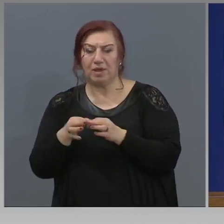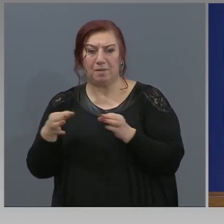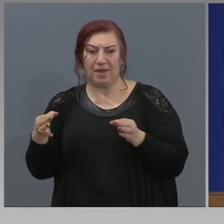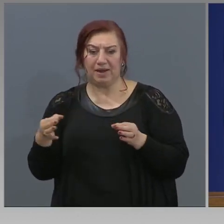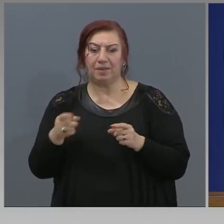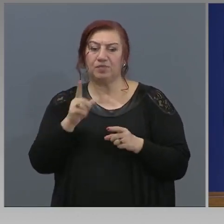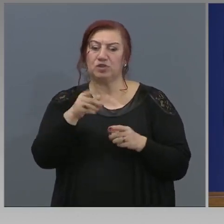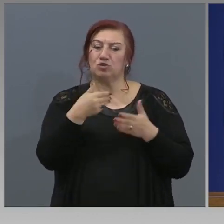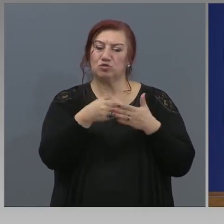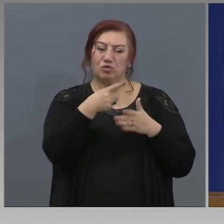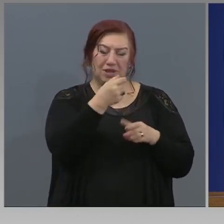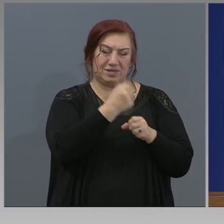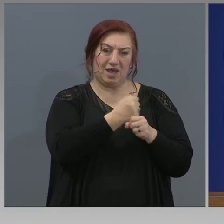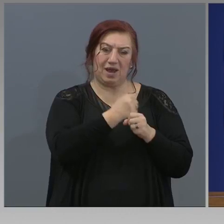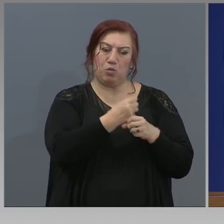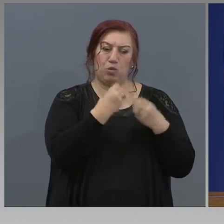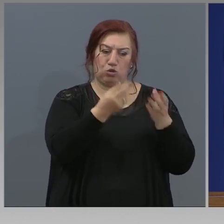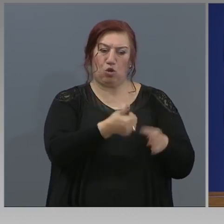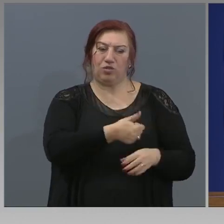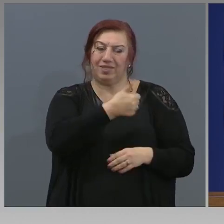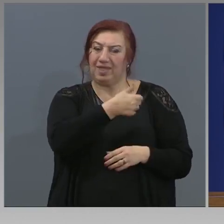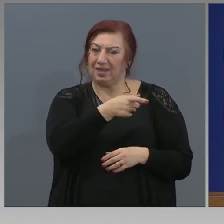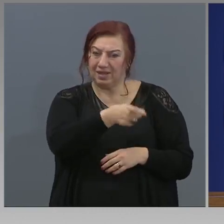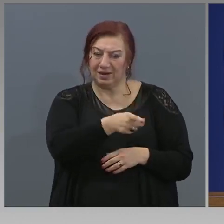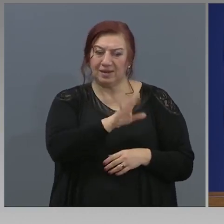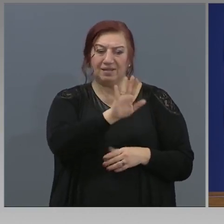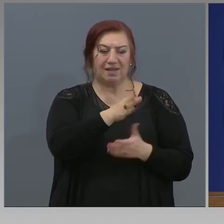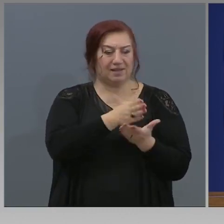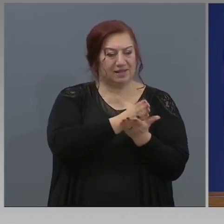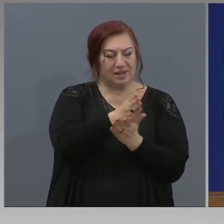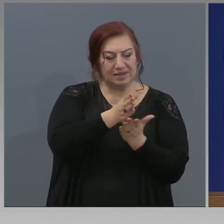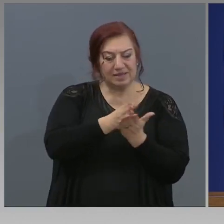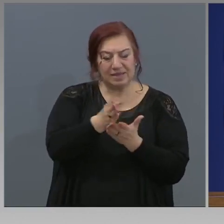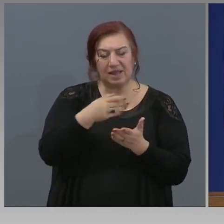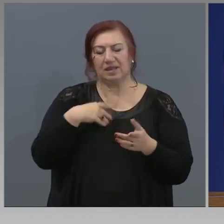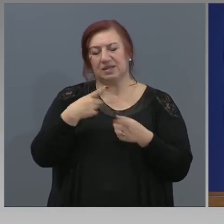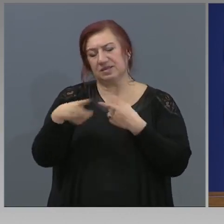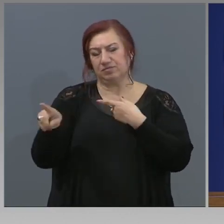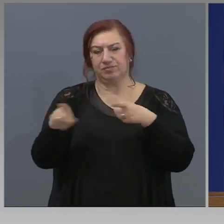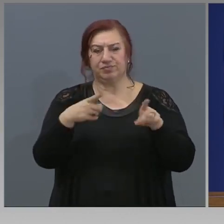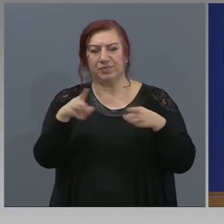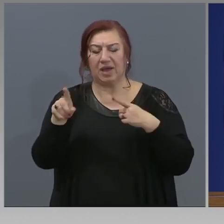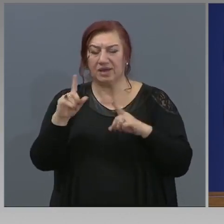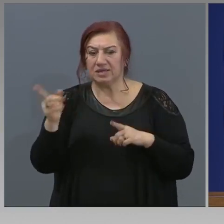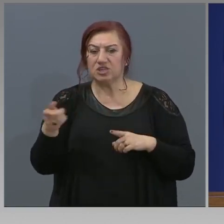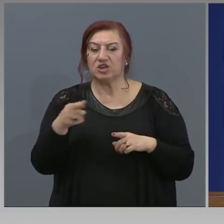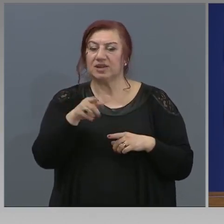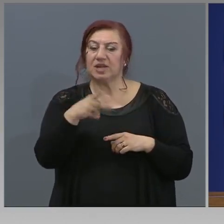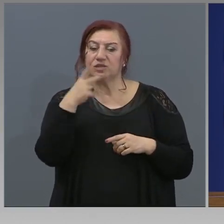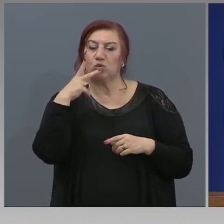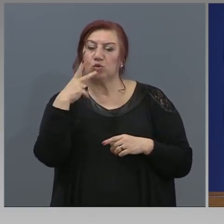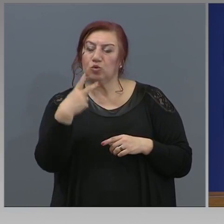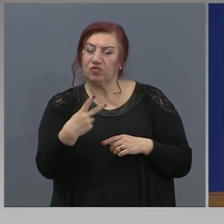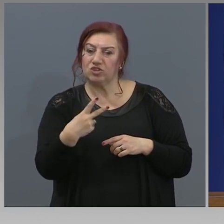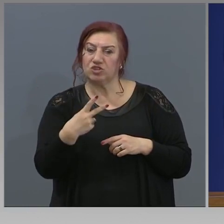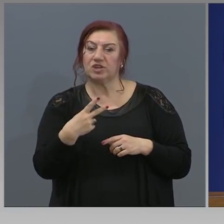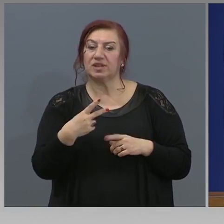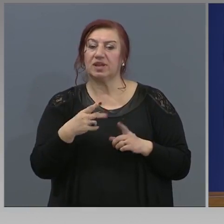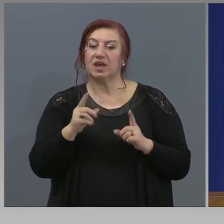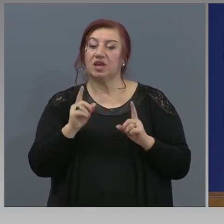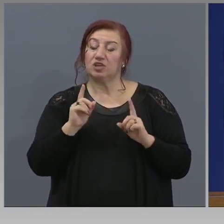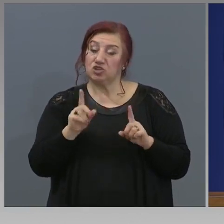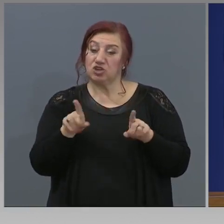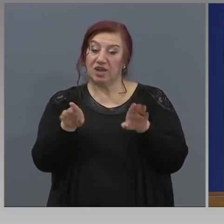отнася до работодателите и до техните стратегии? Разнообразни са стратегиите. Разбира се, тези, които виждат, че